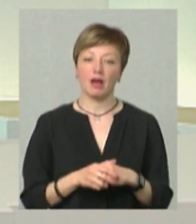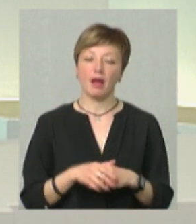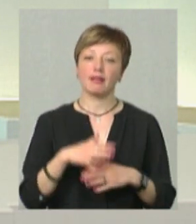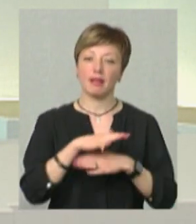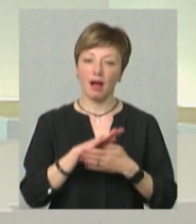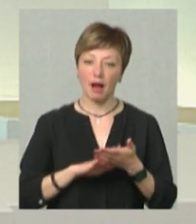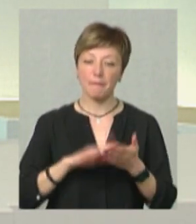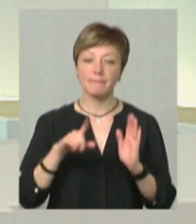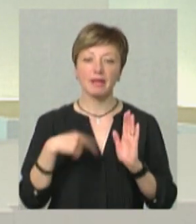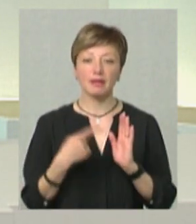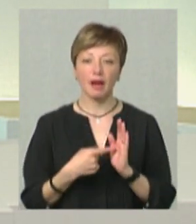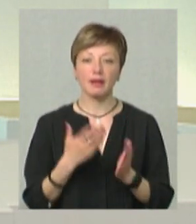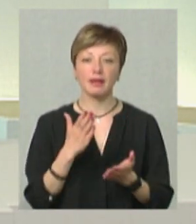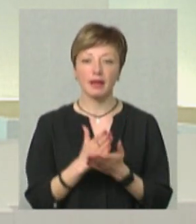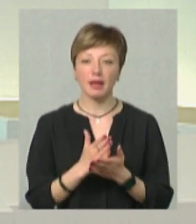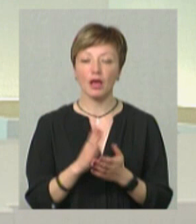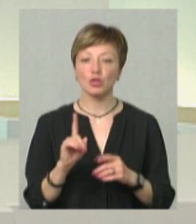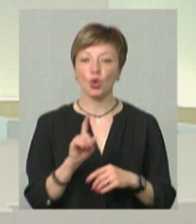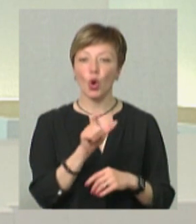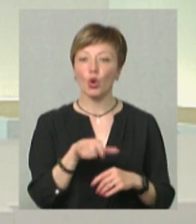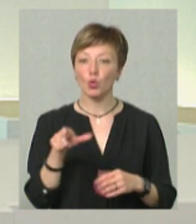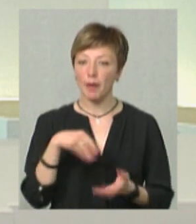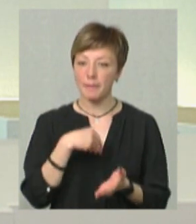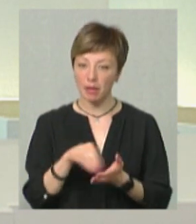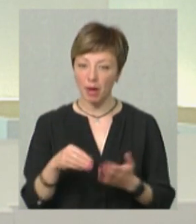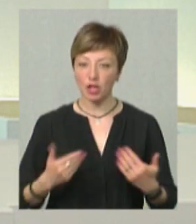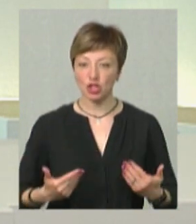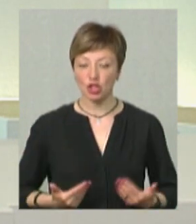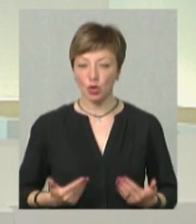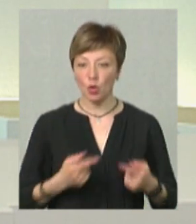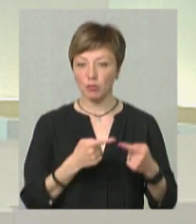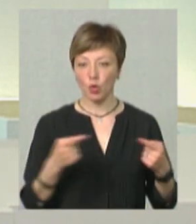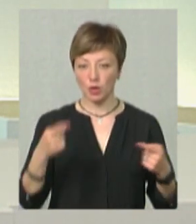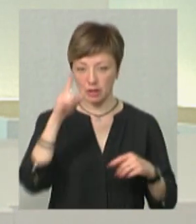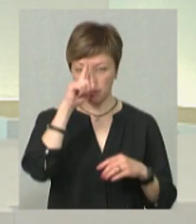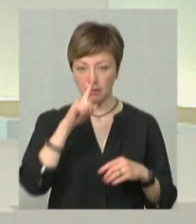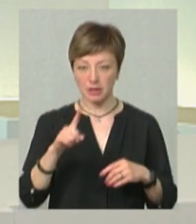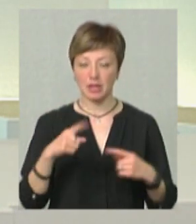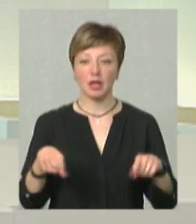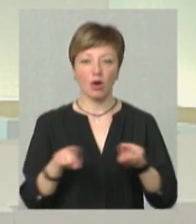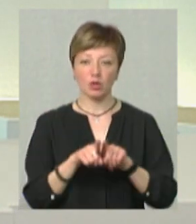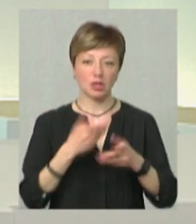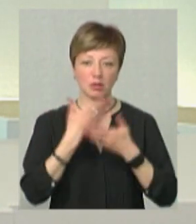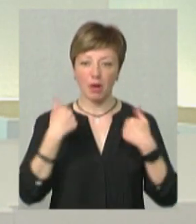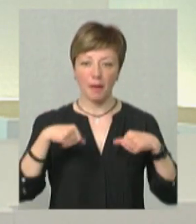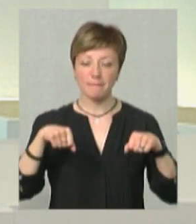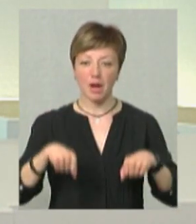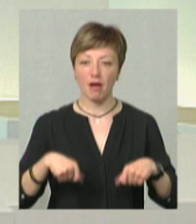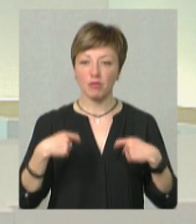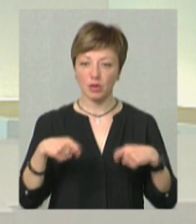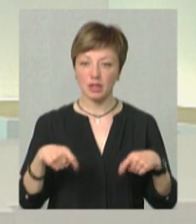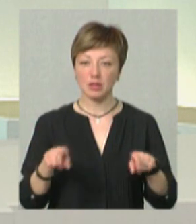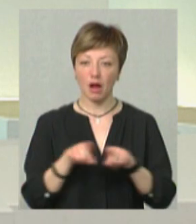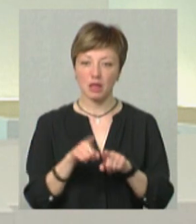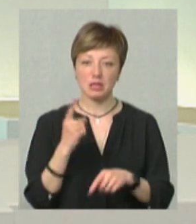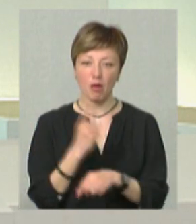Далі, питання ще є з тим, що люди, які придбали житло на протязі місяця, вони також не мають права його відчужувати. Така от